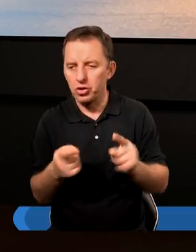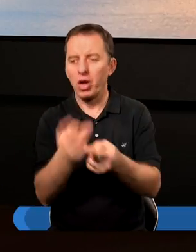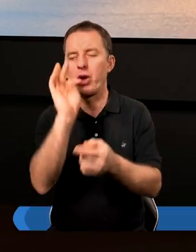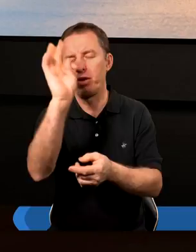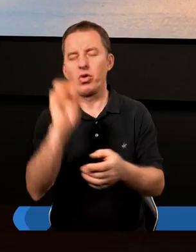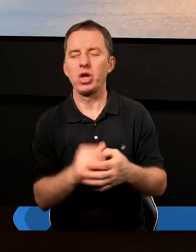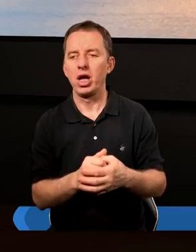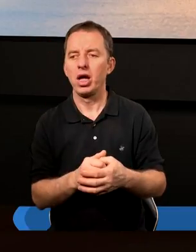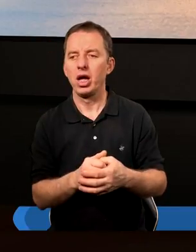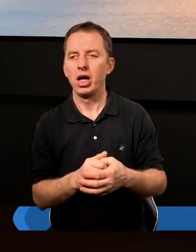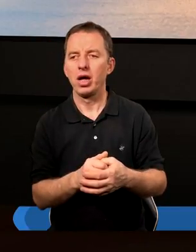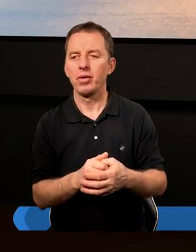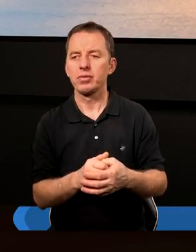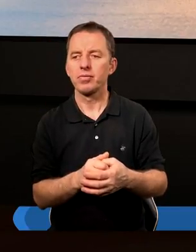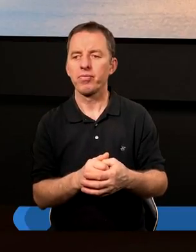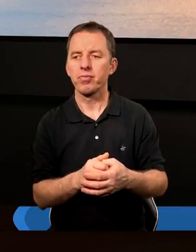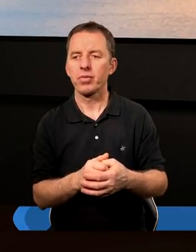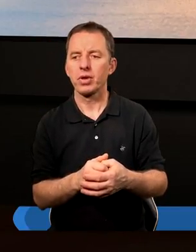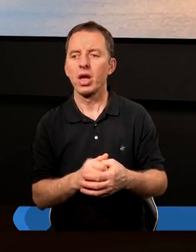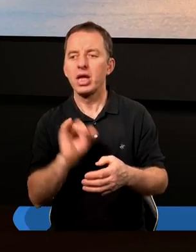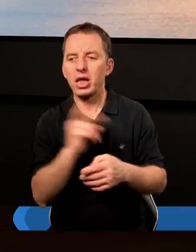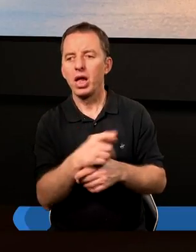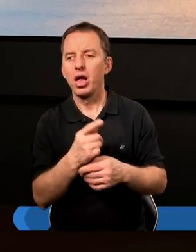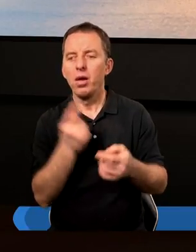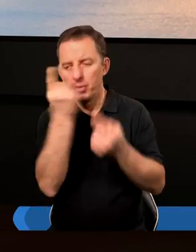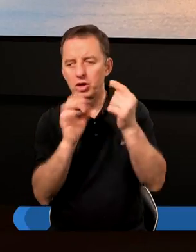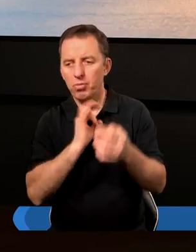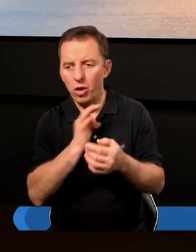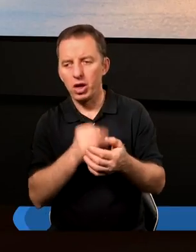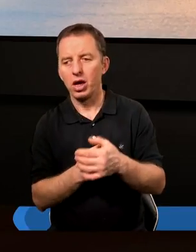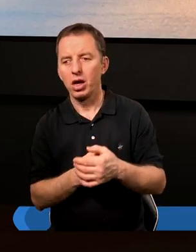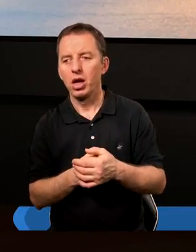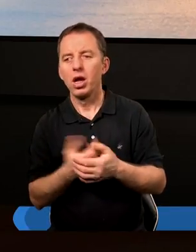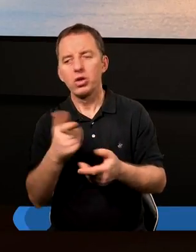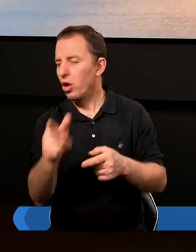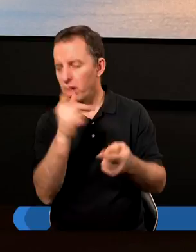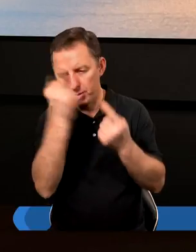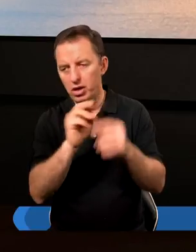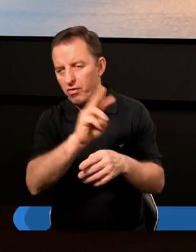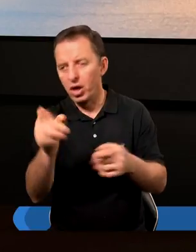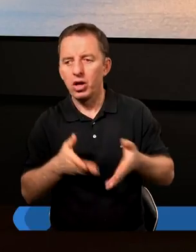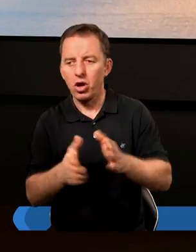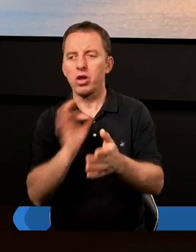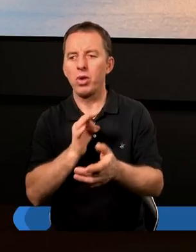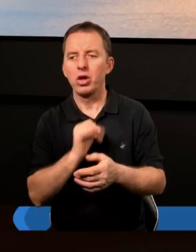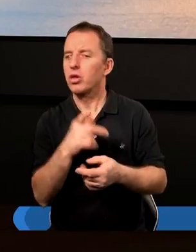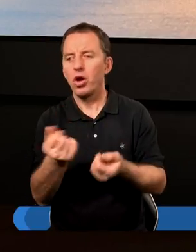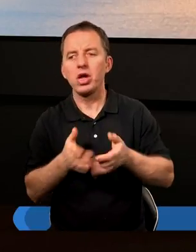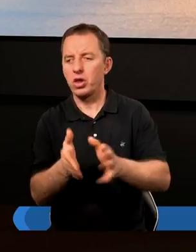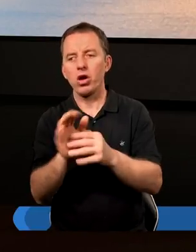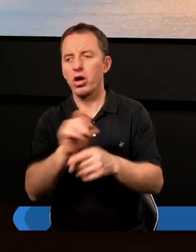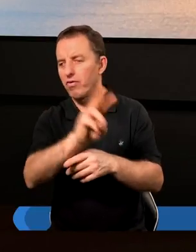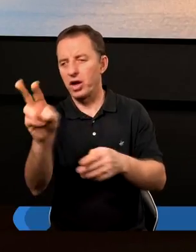dzieła jak Twoje. Albo Izajasz mówi, bo myśli moje to nie myśli Wasze, a drogi moje